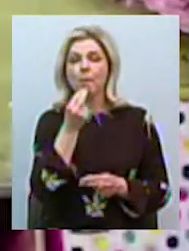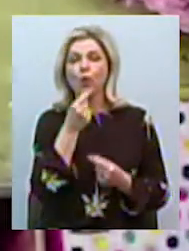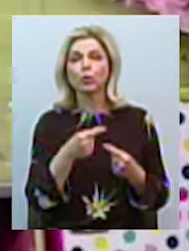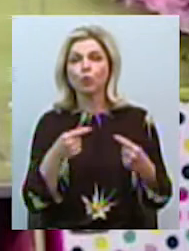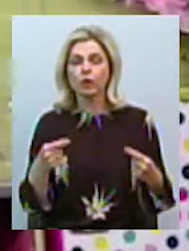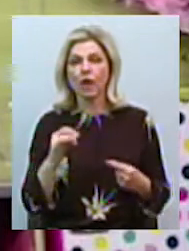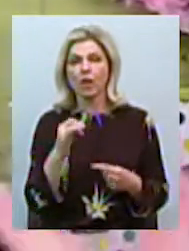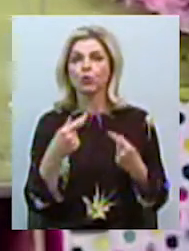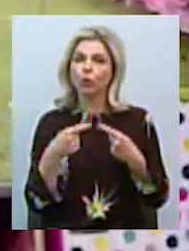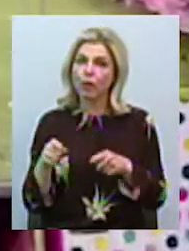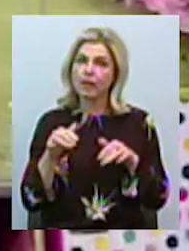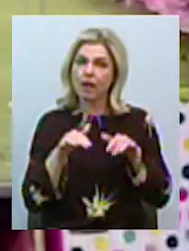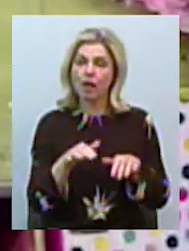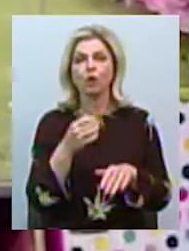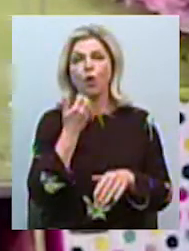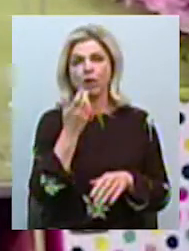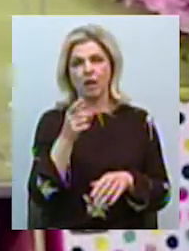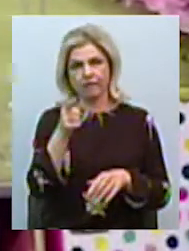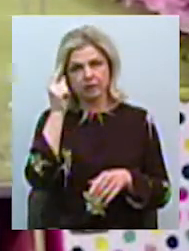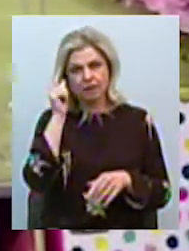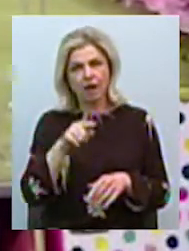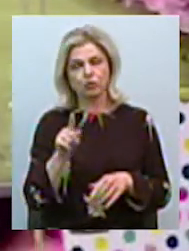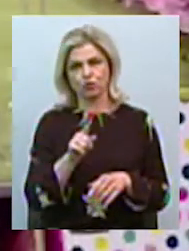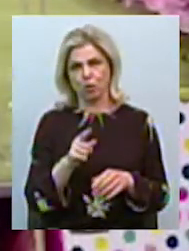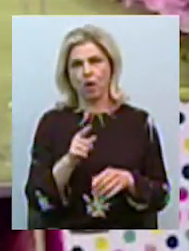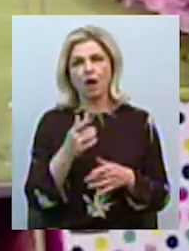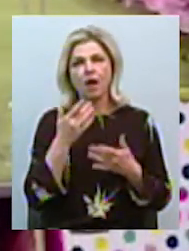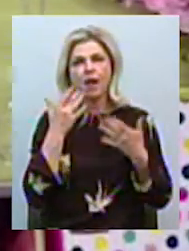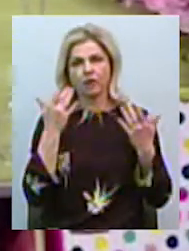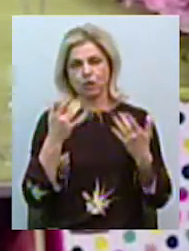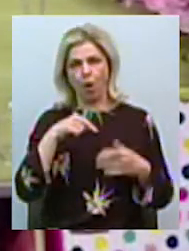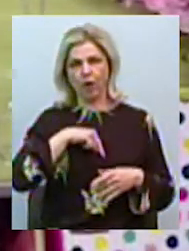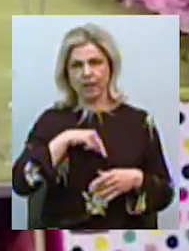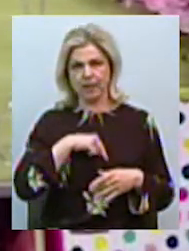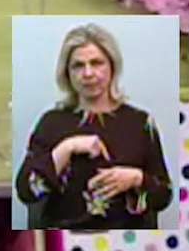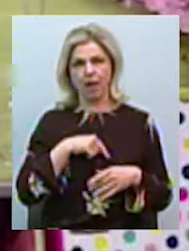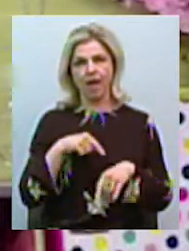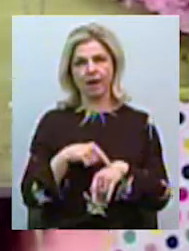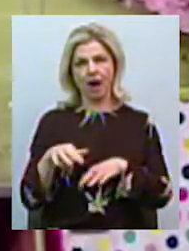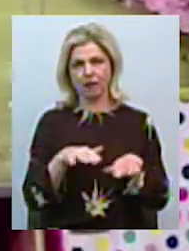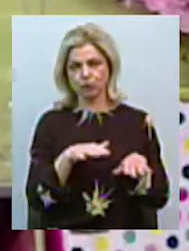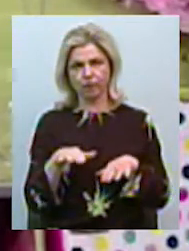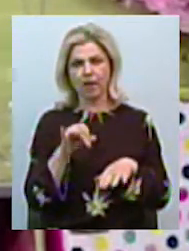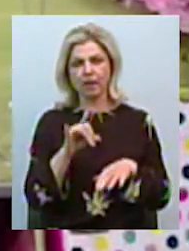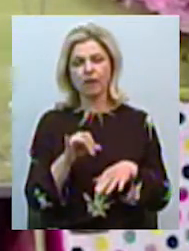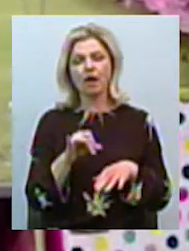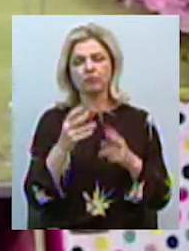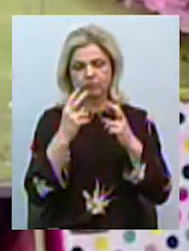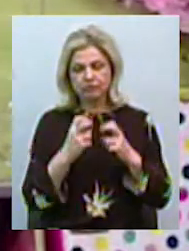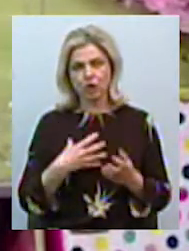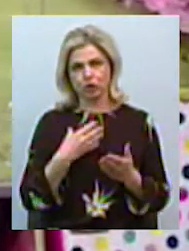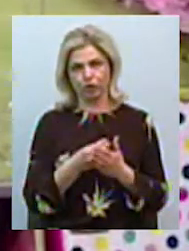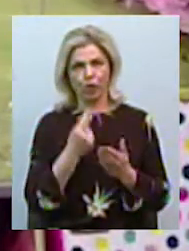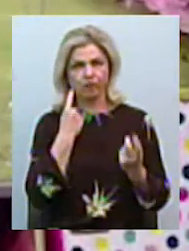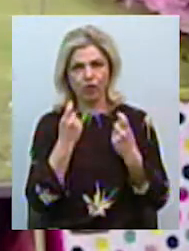організм може на це відреагувати. І намагаєтесь кожним днем аналізувати дани та компенсувати свій діабет все